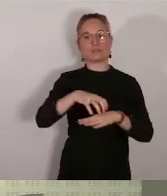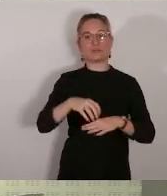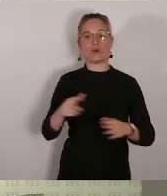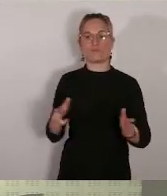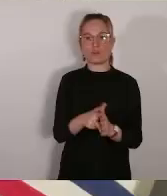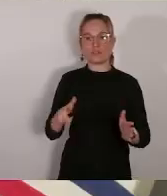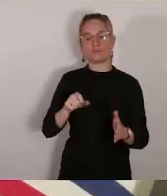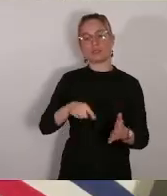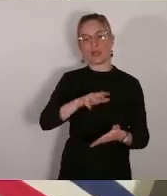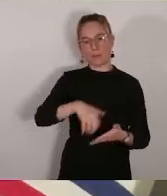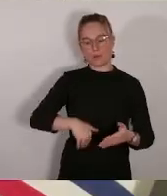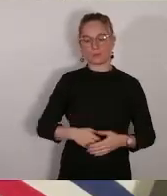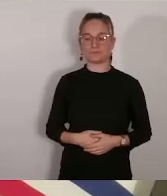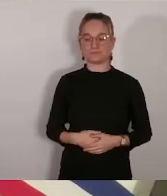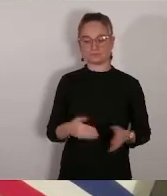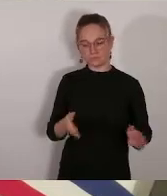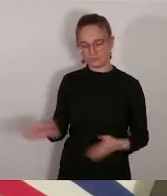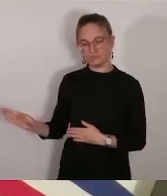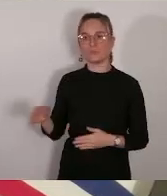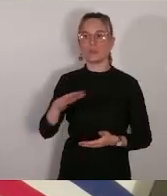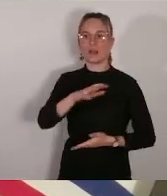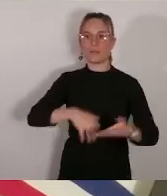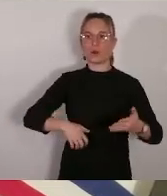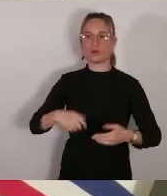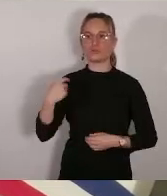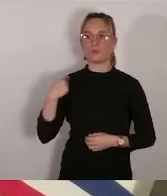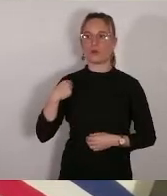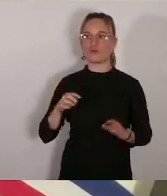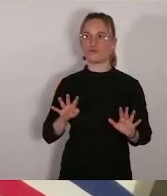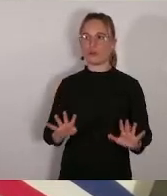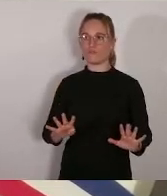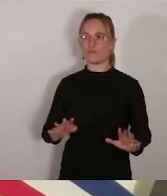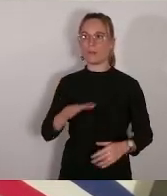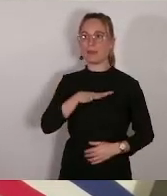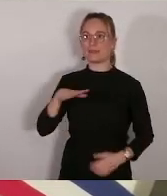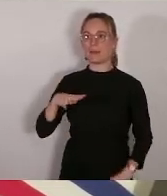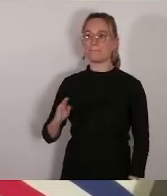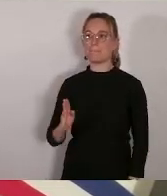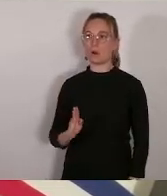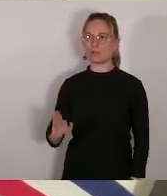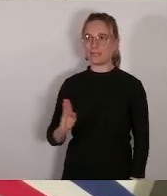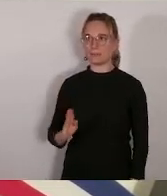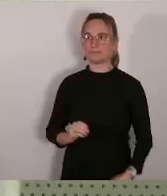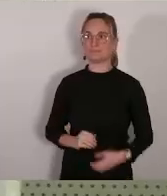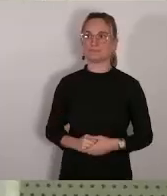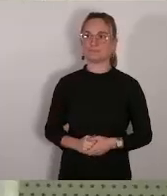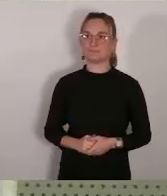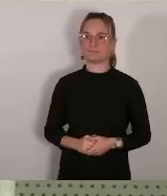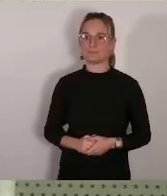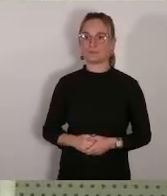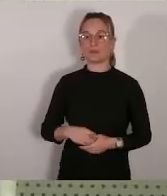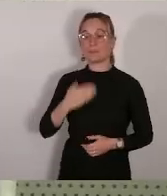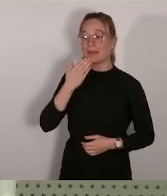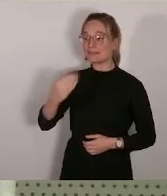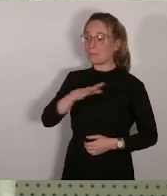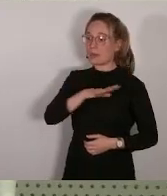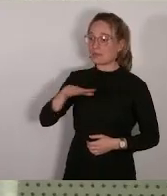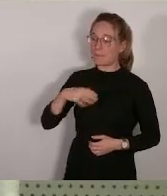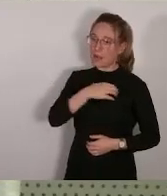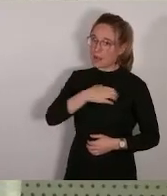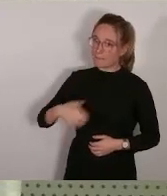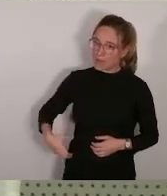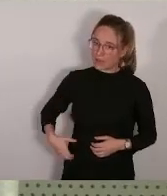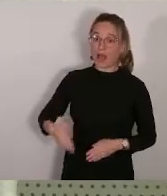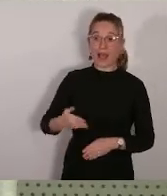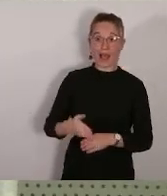le rapport numéro 9 madame Bordet merci madame la maire alors je voulais faire un petit préambule avant de